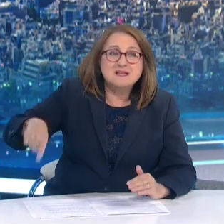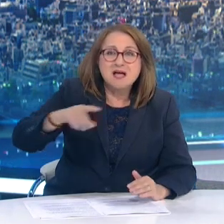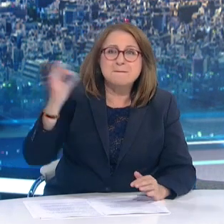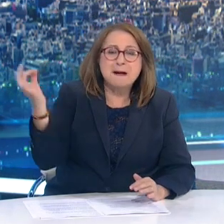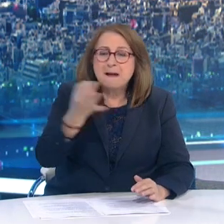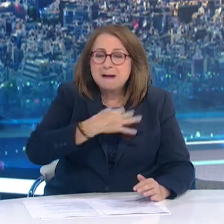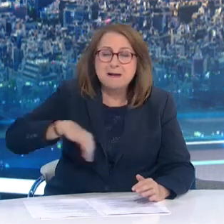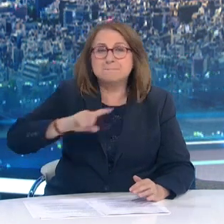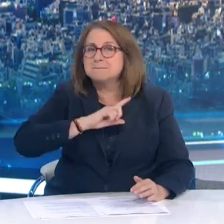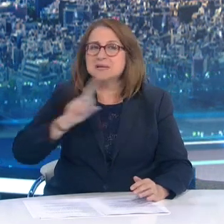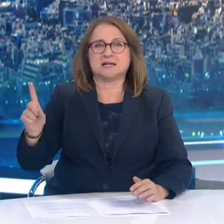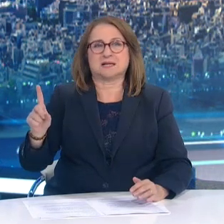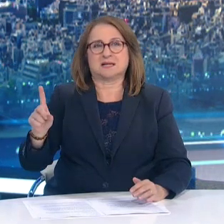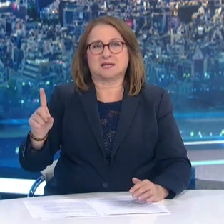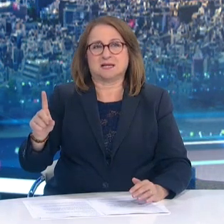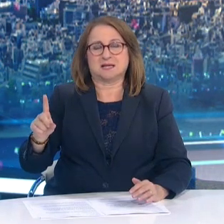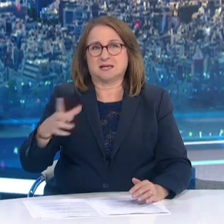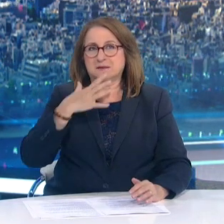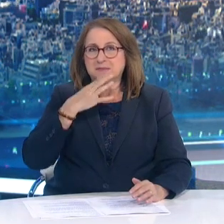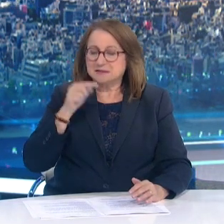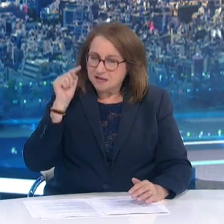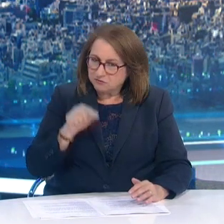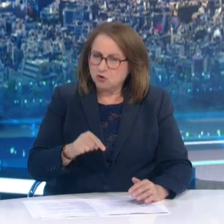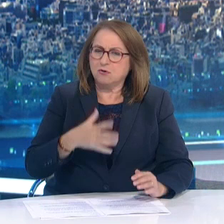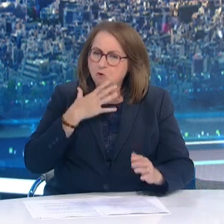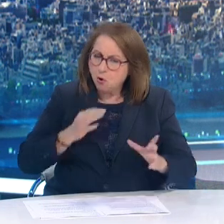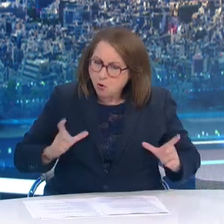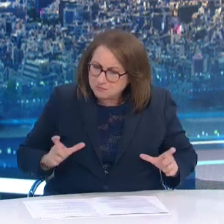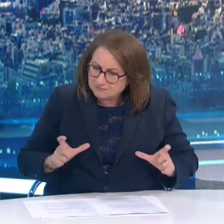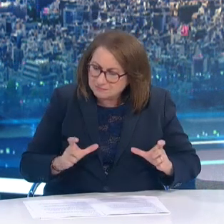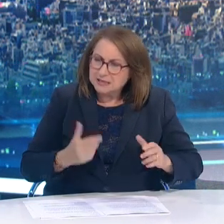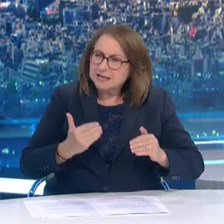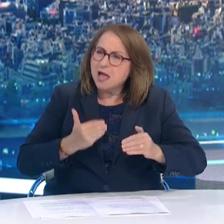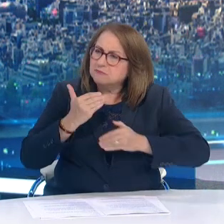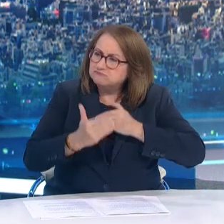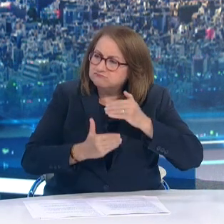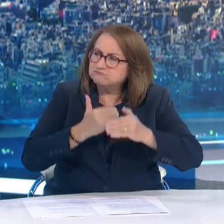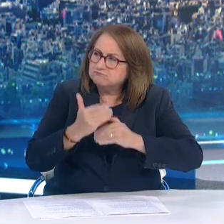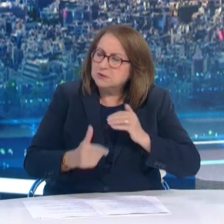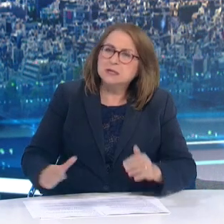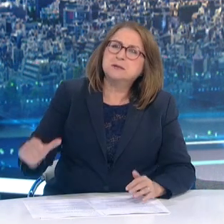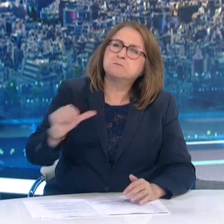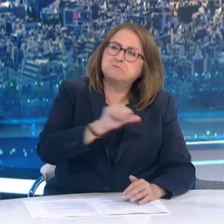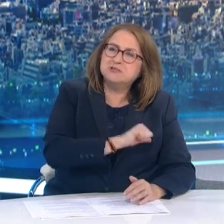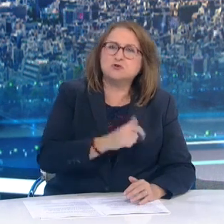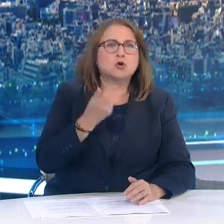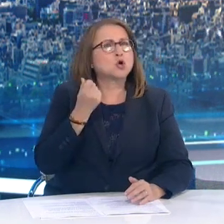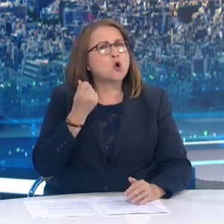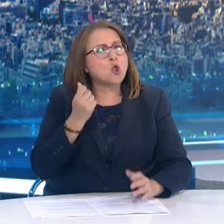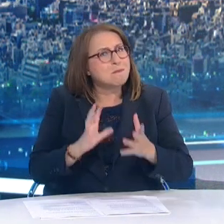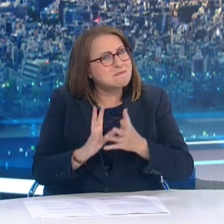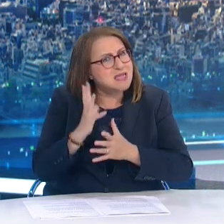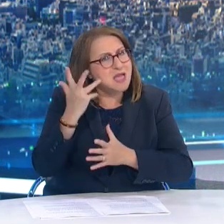ένα ενδεχόμενο νέο κύμα της πανδημίας Θα επιτρέψει δε την όσο το δυνατόν ομαλότερη επιστροφή στην οικονομική δραστηριότητα και στην κοινωνική